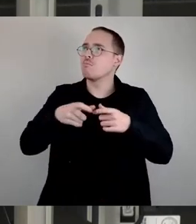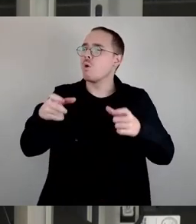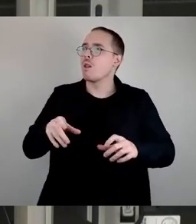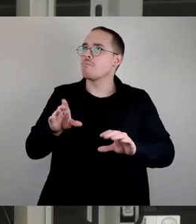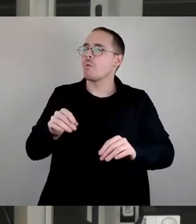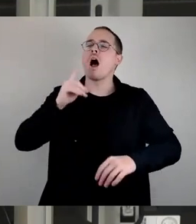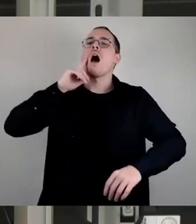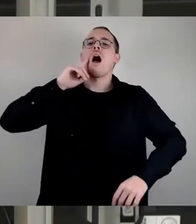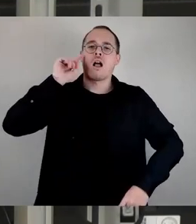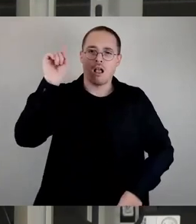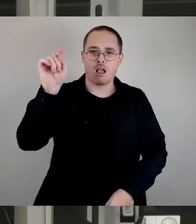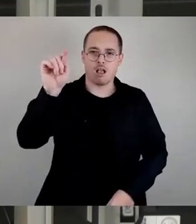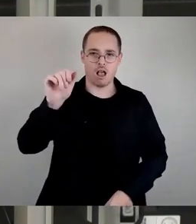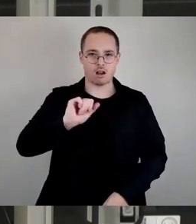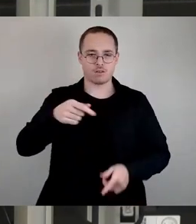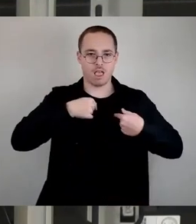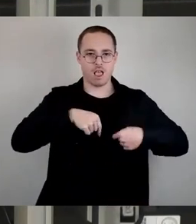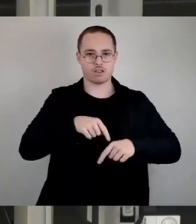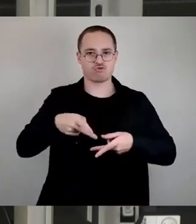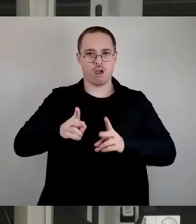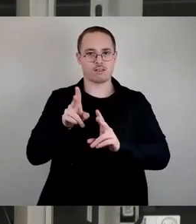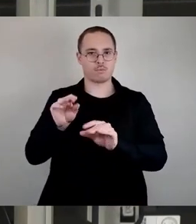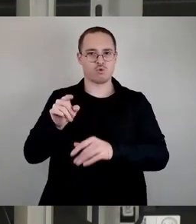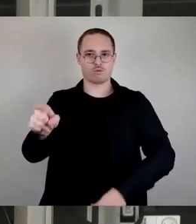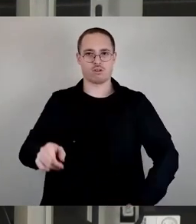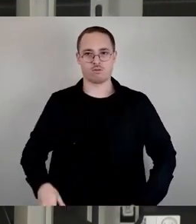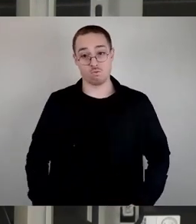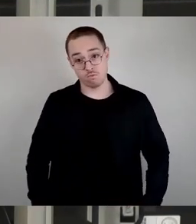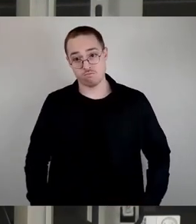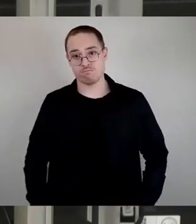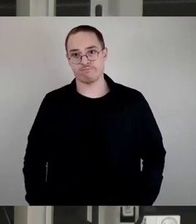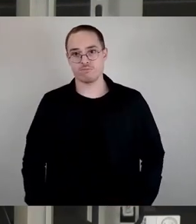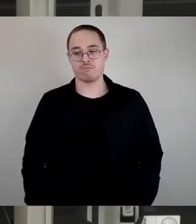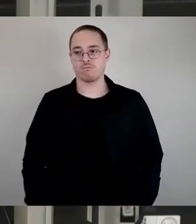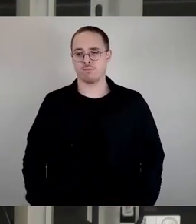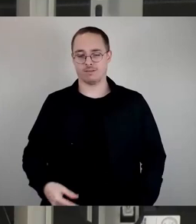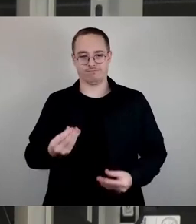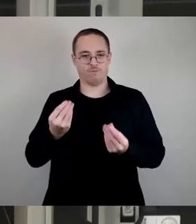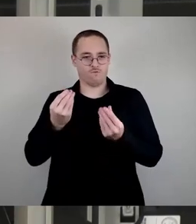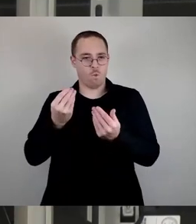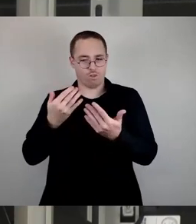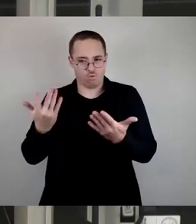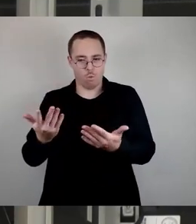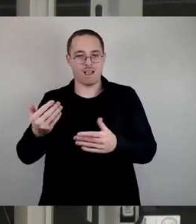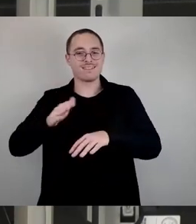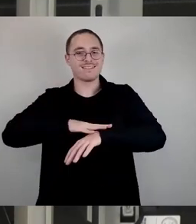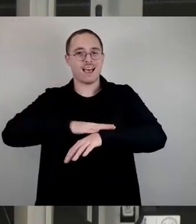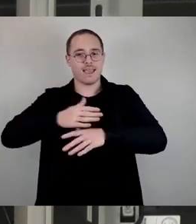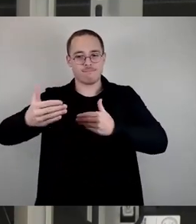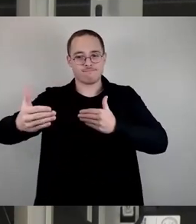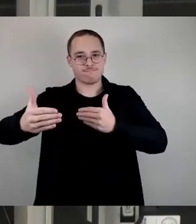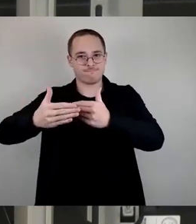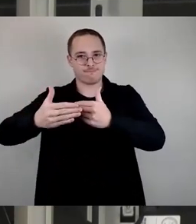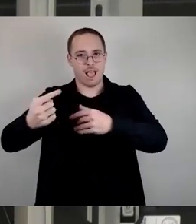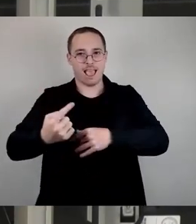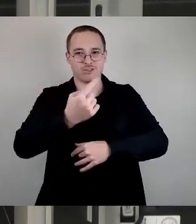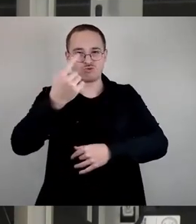Wenn das jetzt nicht gerade so zeitnah nebeneinander gelegen hätte, würde das vielleicht doch gar nicht auffallen. Aber das, muss ich mal